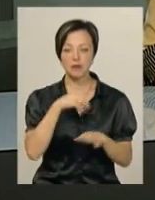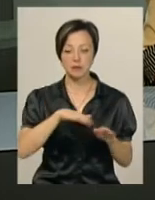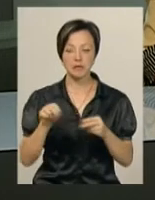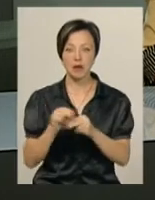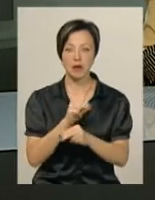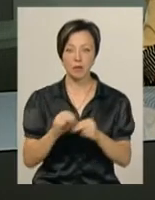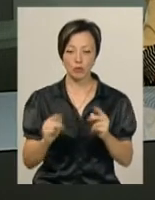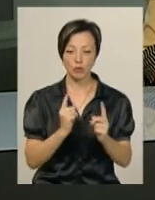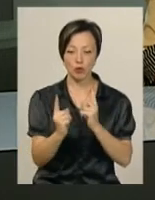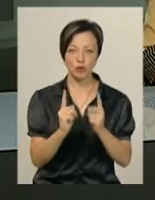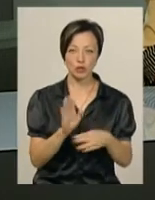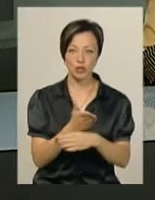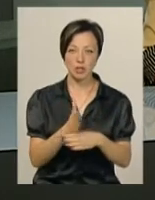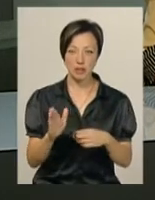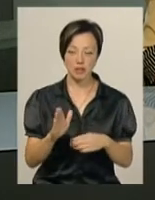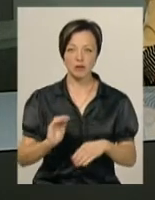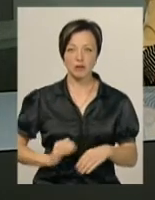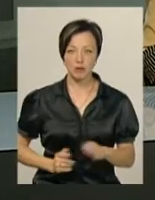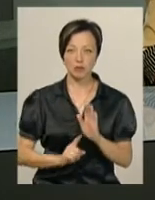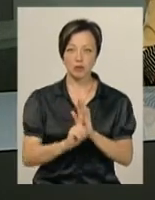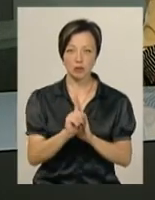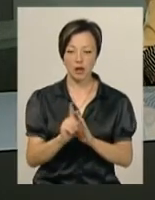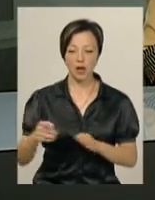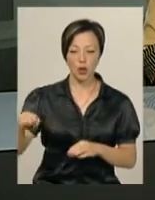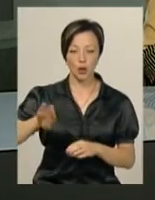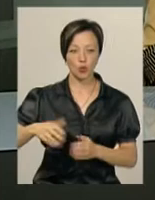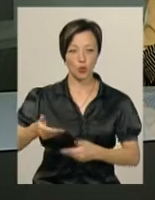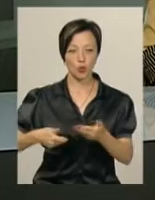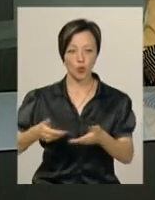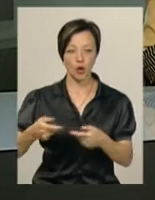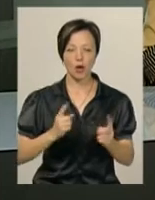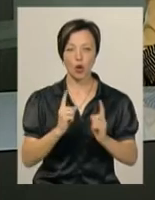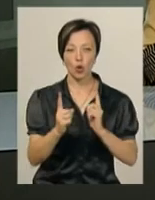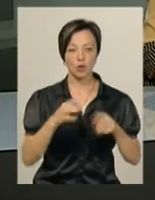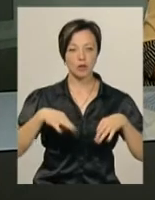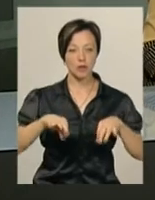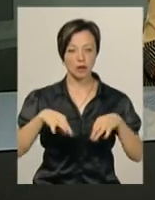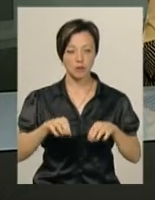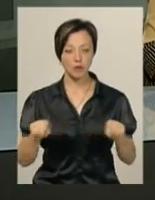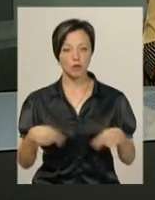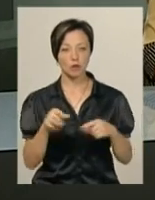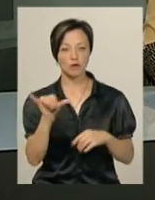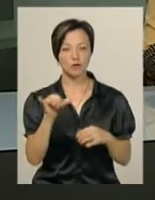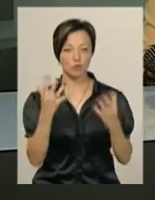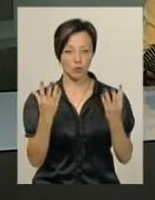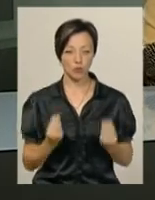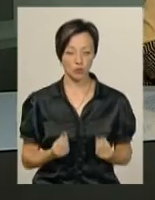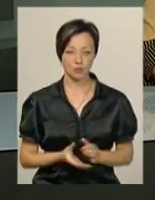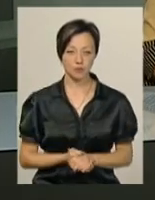після ремонту проїжджої частини підрядник візьметься за тротуари. Рух транспорту на Соборні відновлять у суботу.